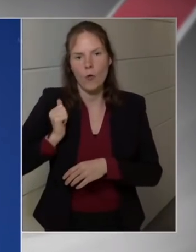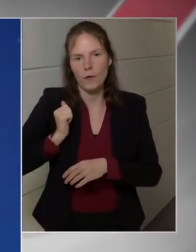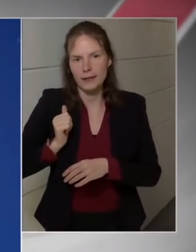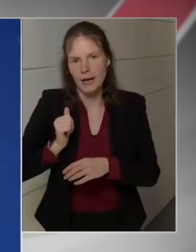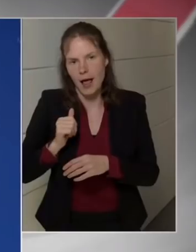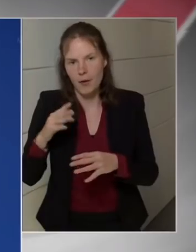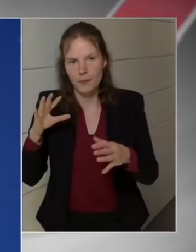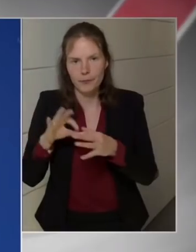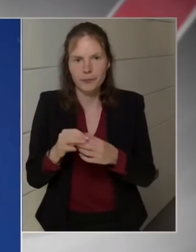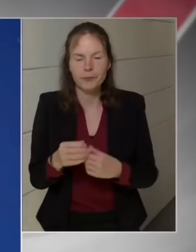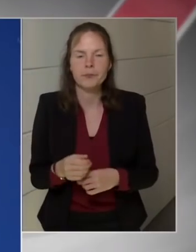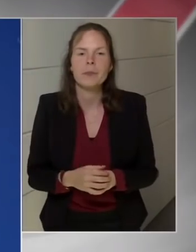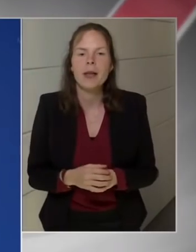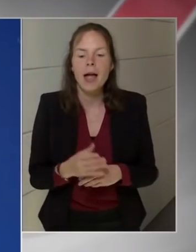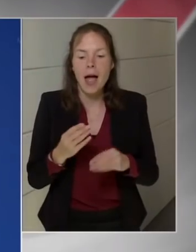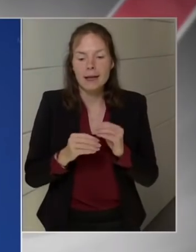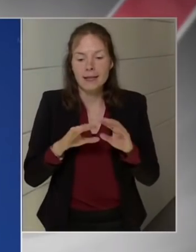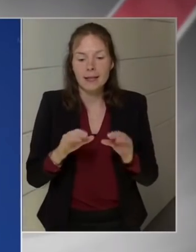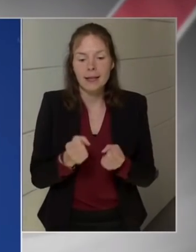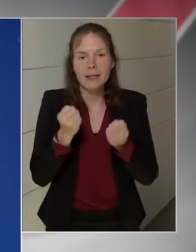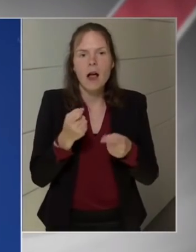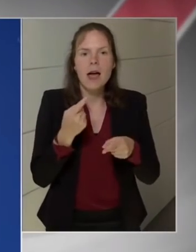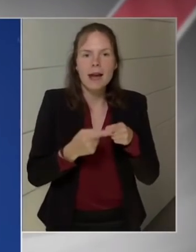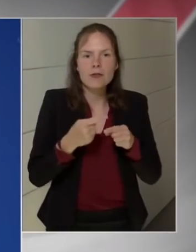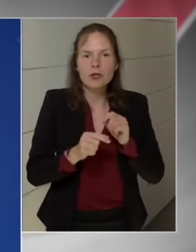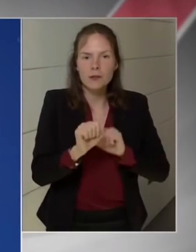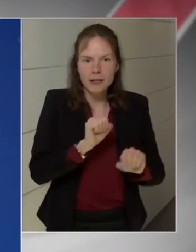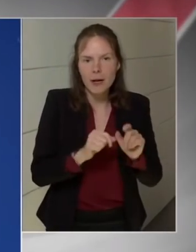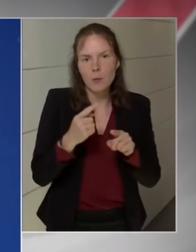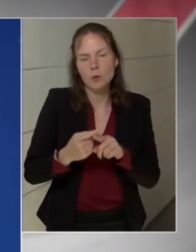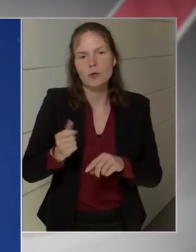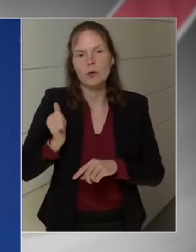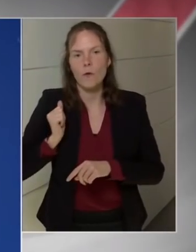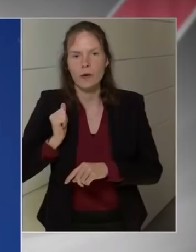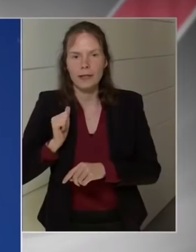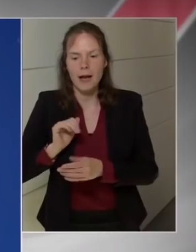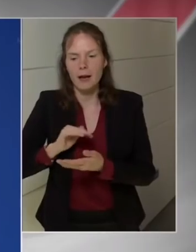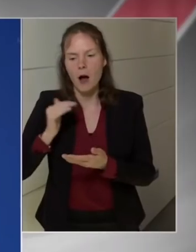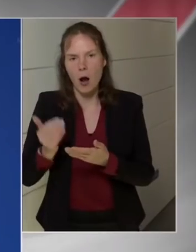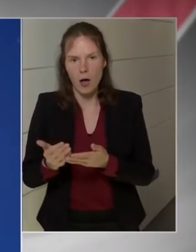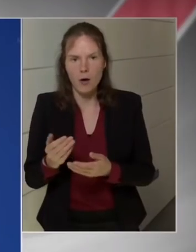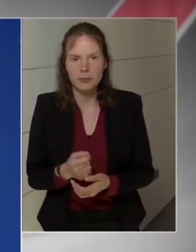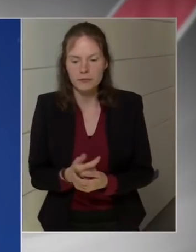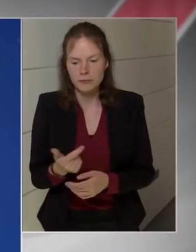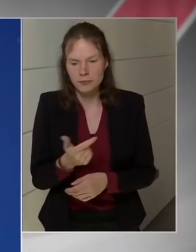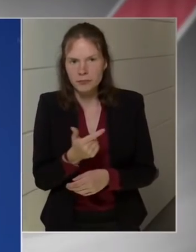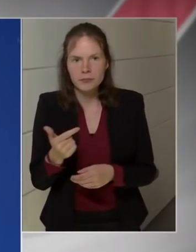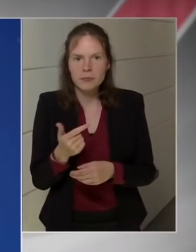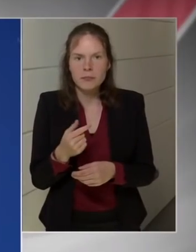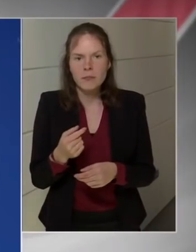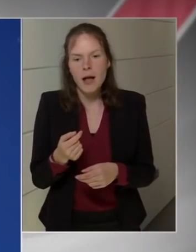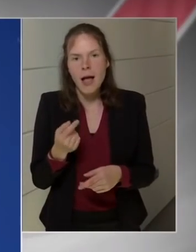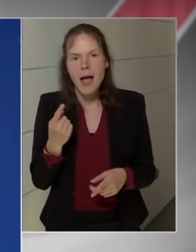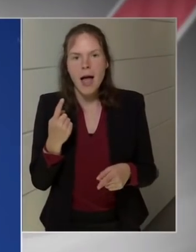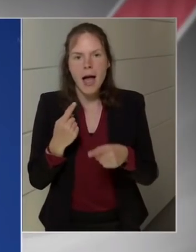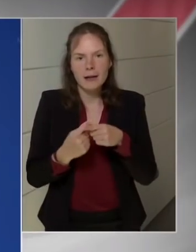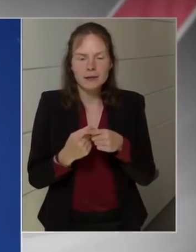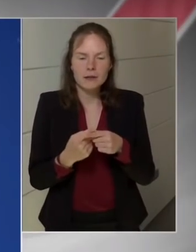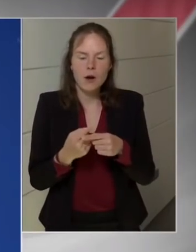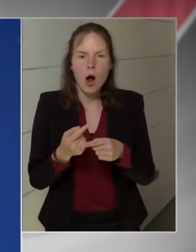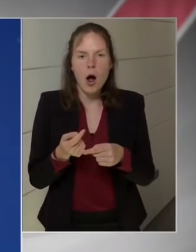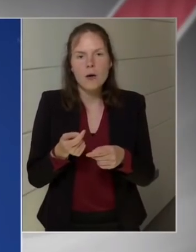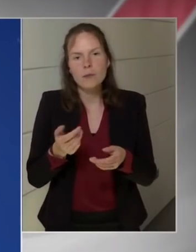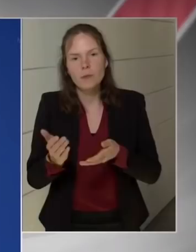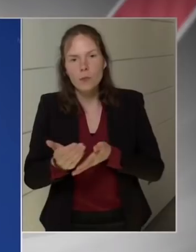és járuljanak hozzá az ország védelmi költségeihez, akár rezsivédelemről, akár honvédelemről legyen szó. Éppen ezért